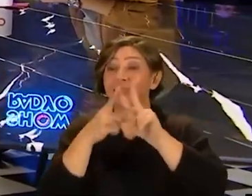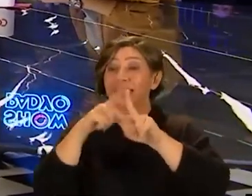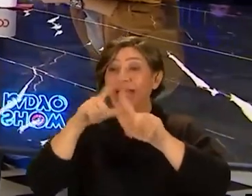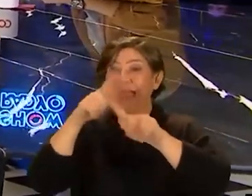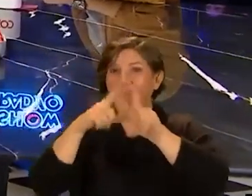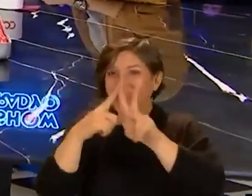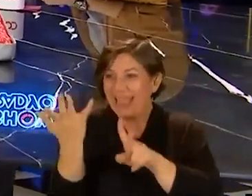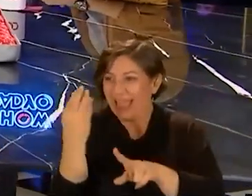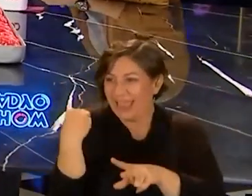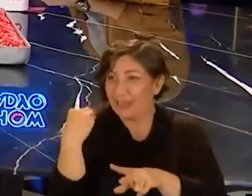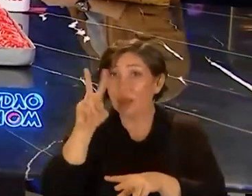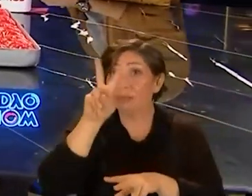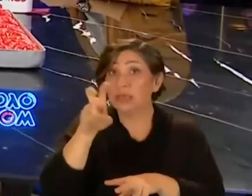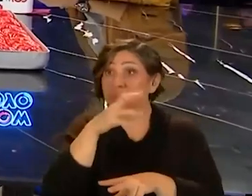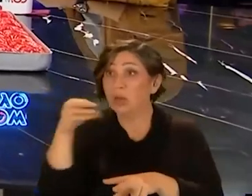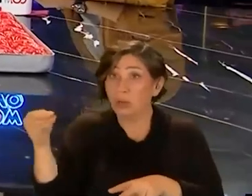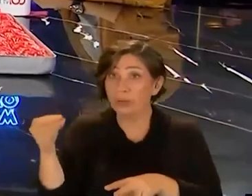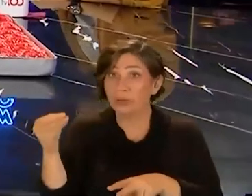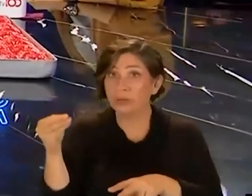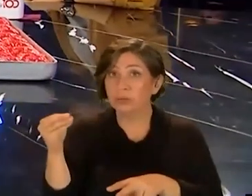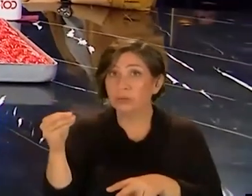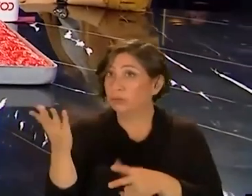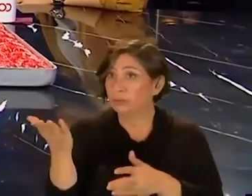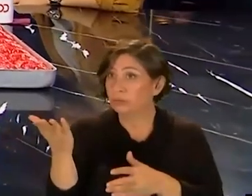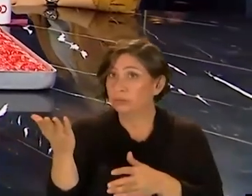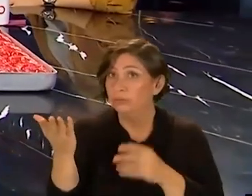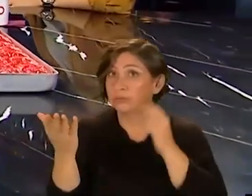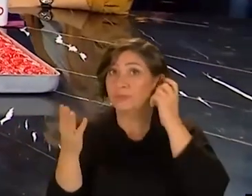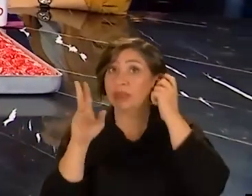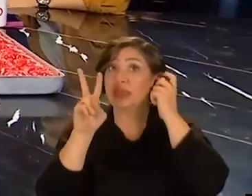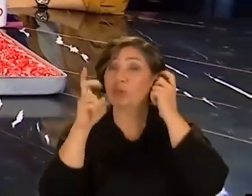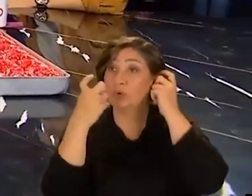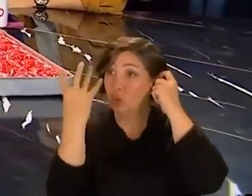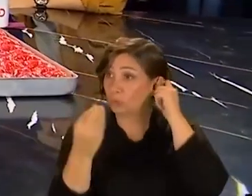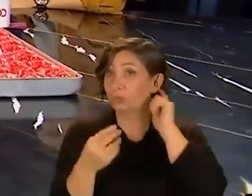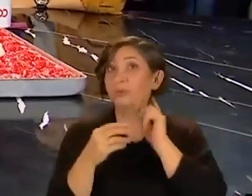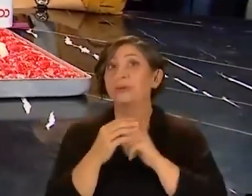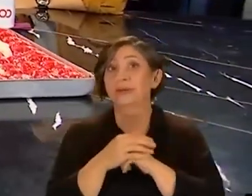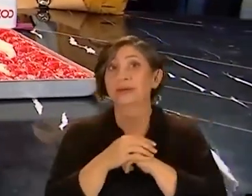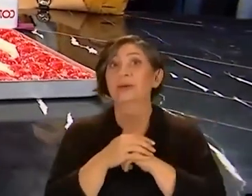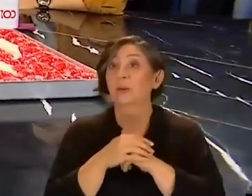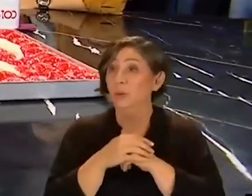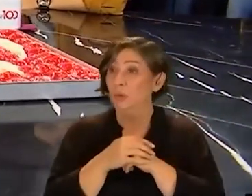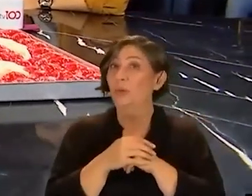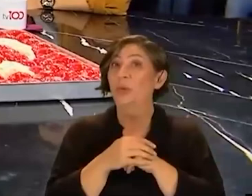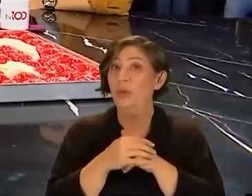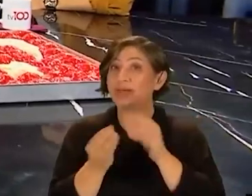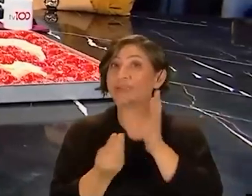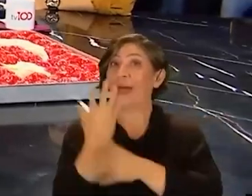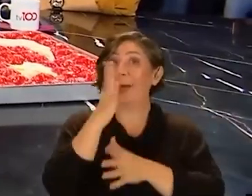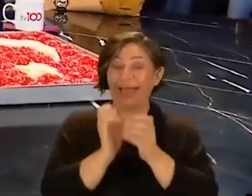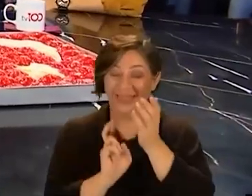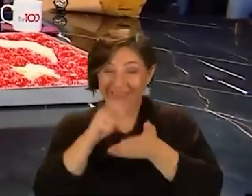Nalan daha yeni 28 milyon daha 29 oldu 29 mu oldu 29 oldu Haa